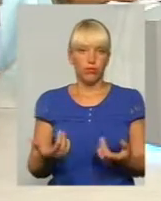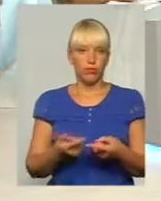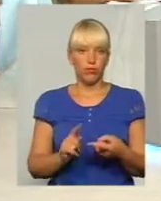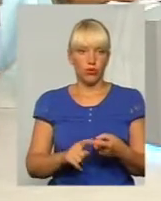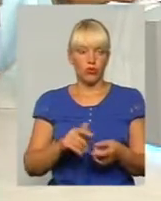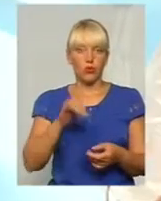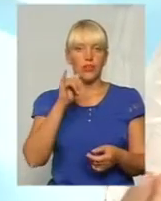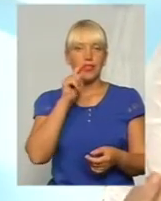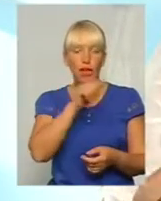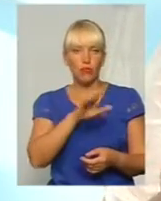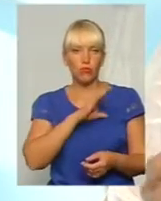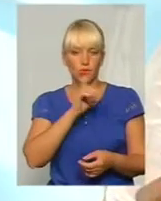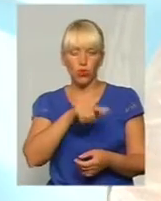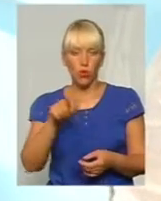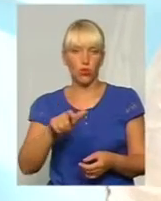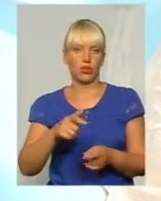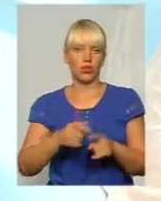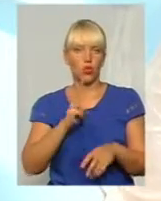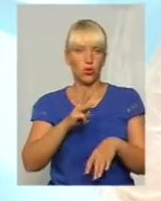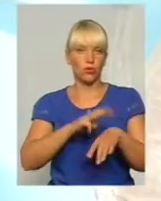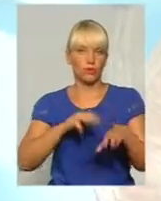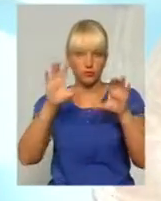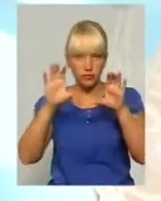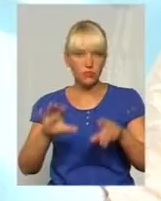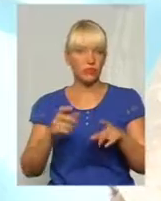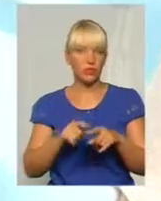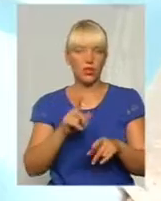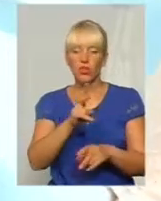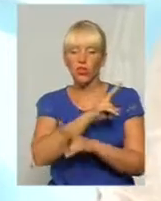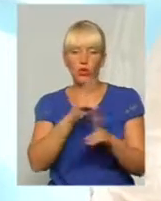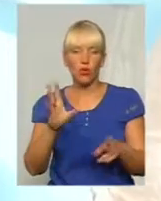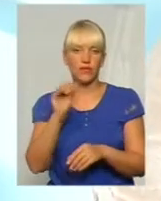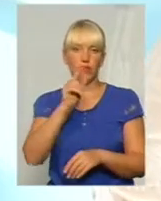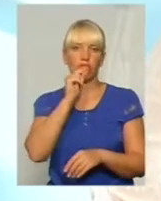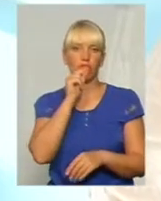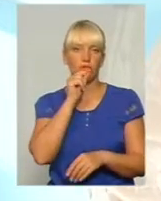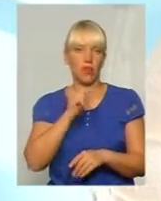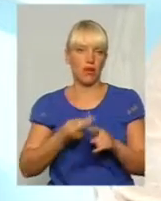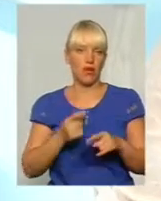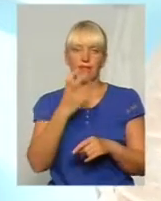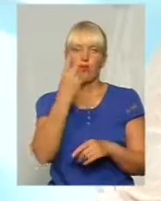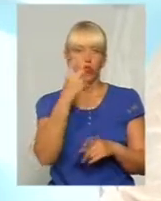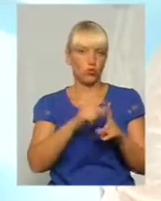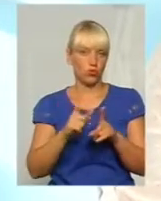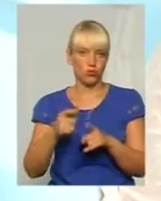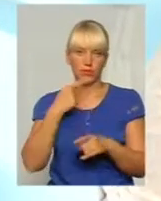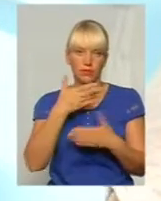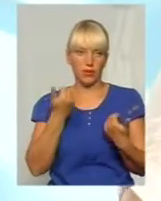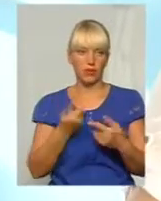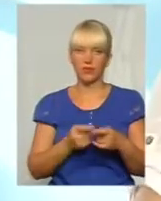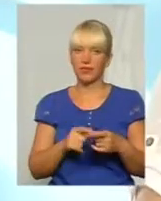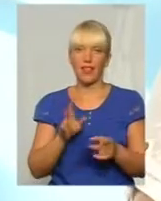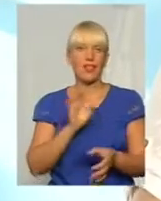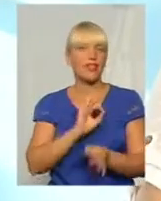силовиків був, і ніхто, знову ж таки, ні пари з ОСУ. Це не нормальна ситуація. Це боєгузлова ситуація, і це абсолютно нечасна ситуація щодо виборців.